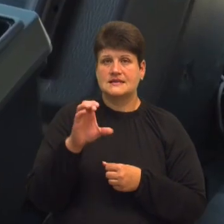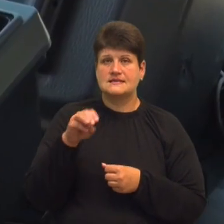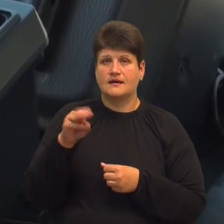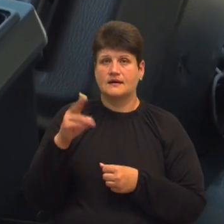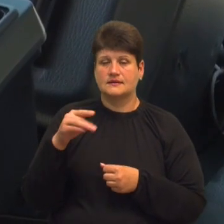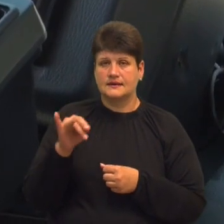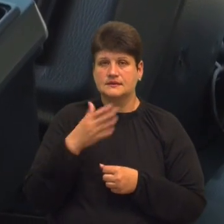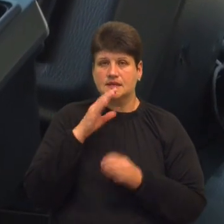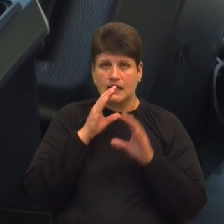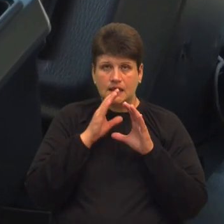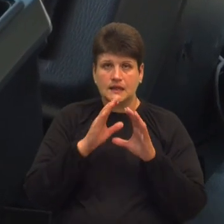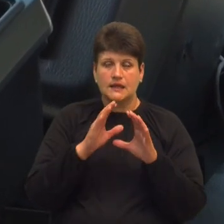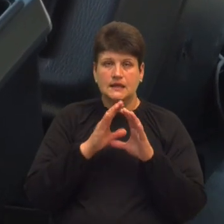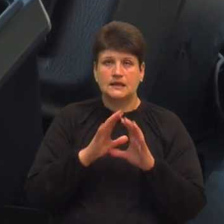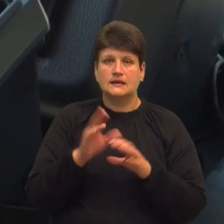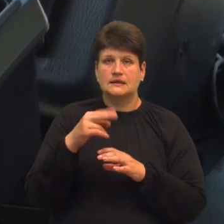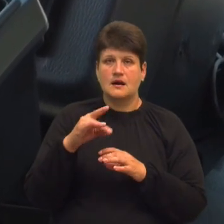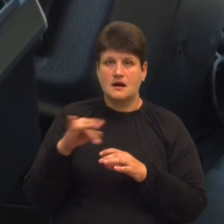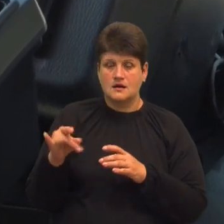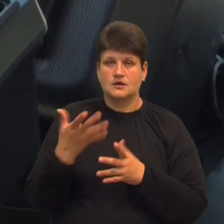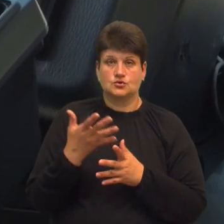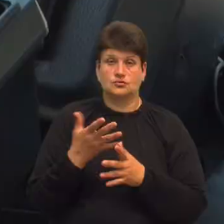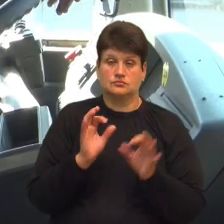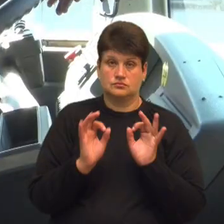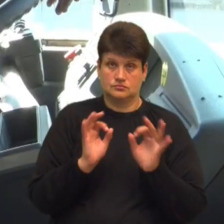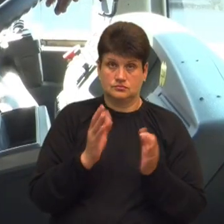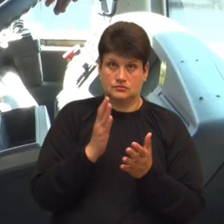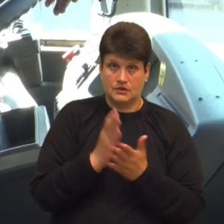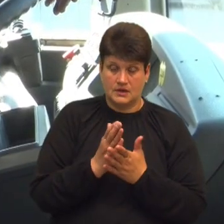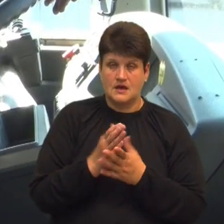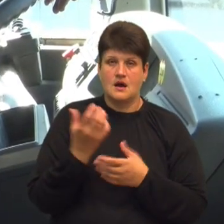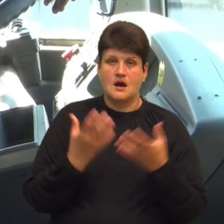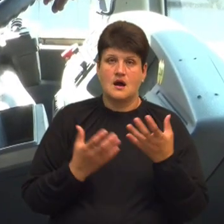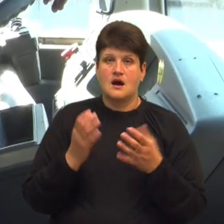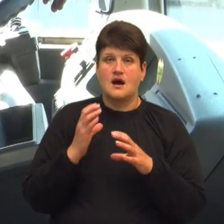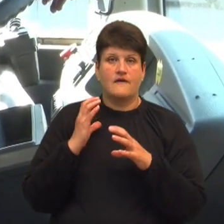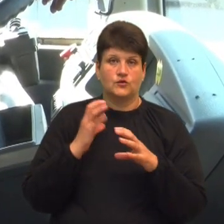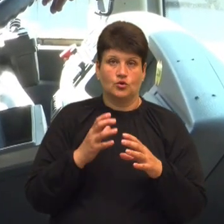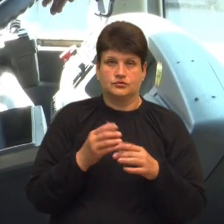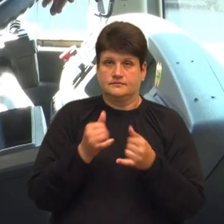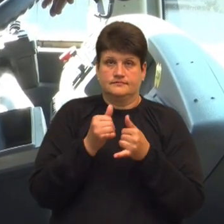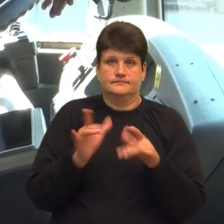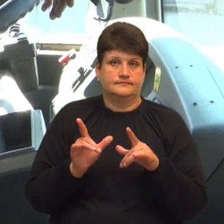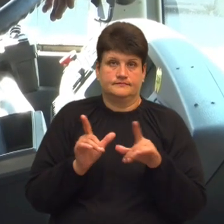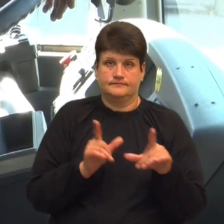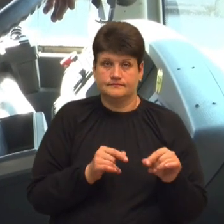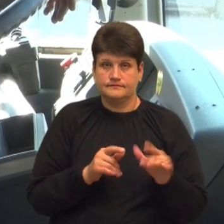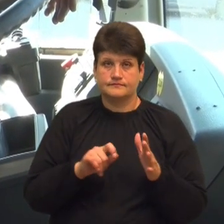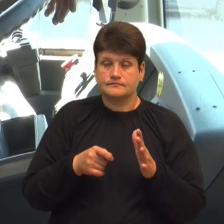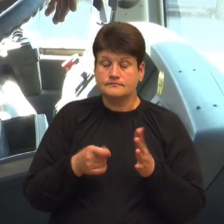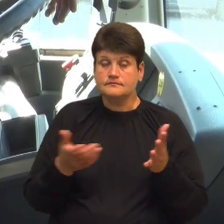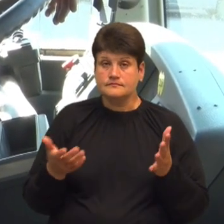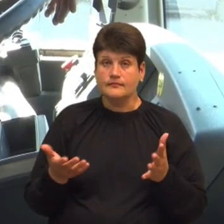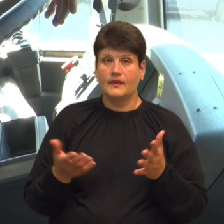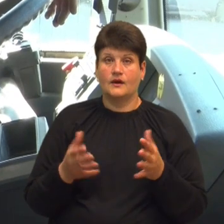допустимі норми будуть перевищені, автобус не заведеться. Взнайомлюємося, поки що то є зовсім інакше,